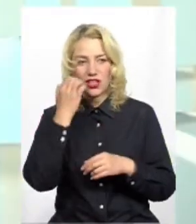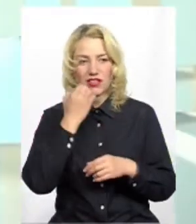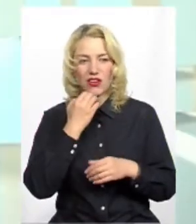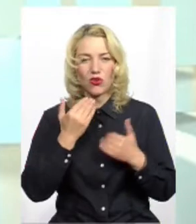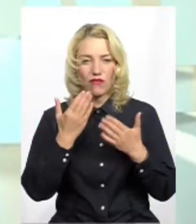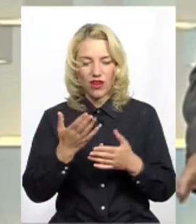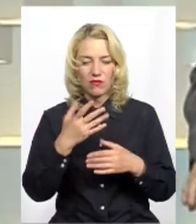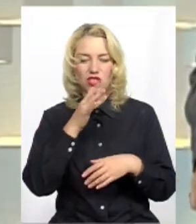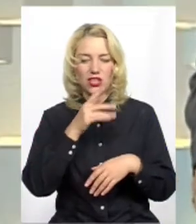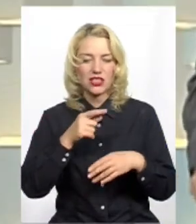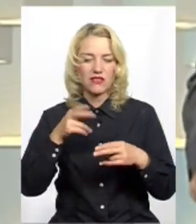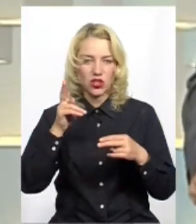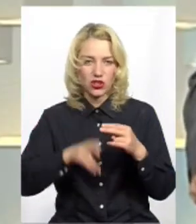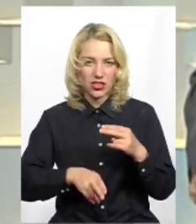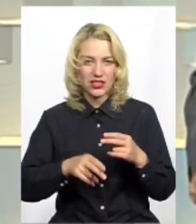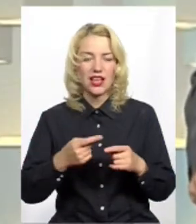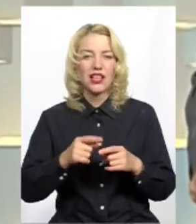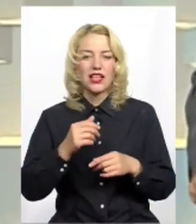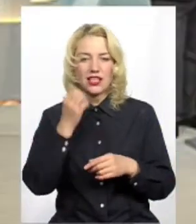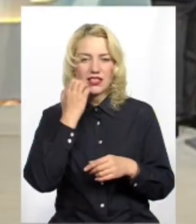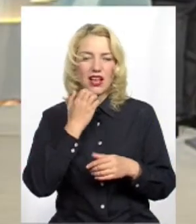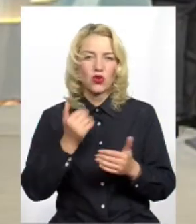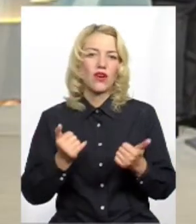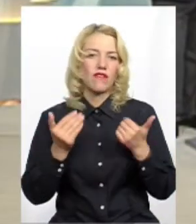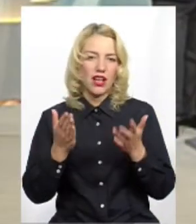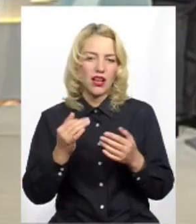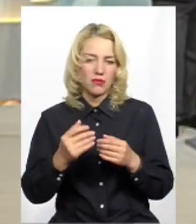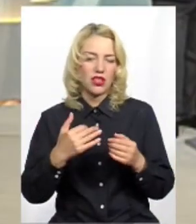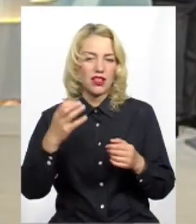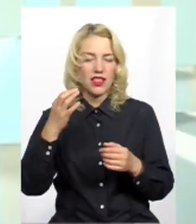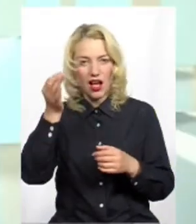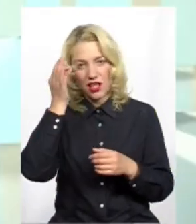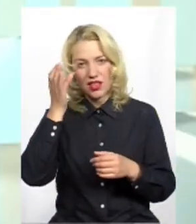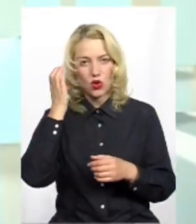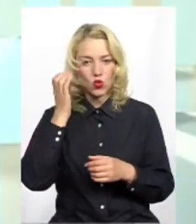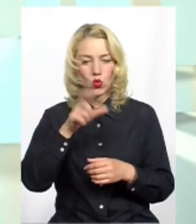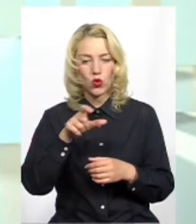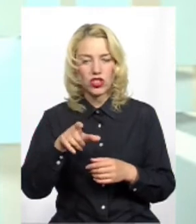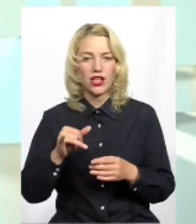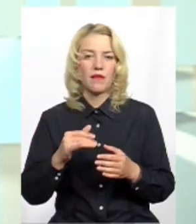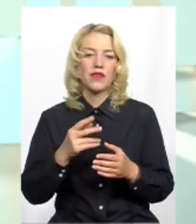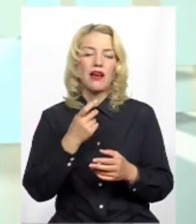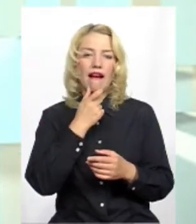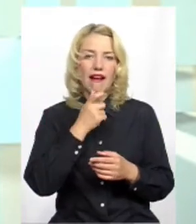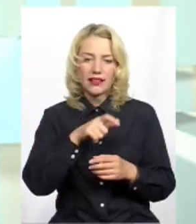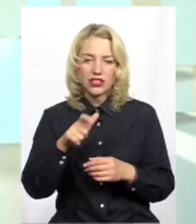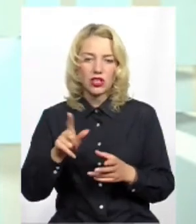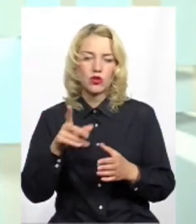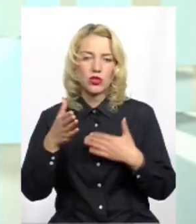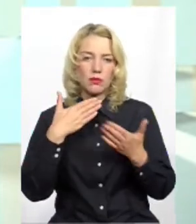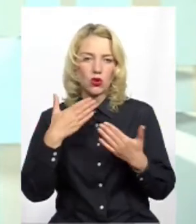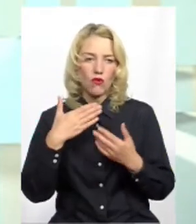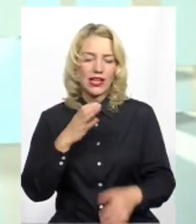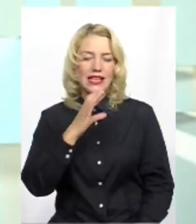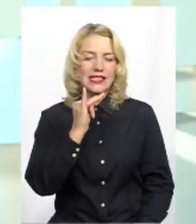дякую, бо час нашого спілкування добіг кінця. Я вам дякую і нагадаю слухачам і глядачам, що ми спілкувалися із паном